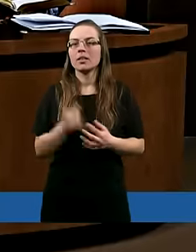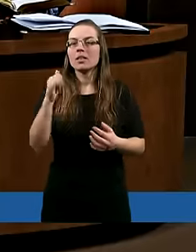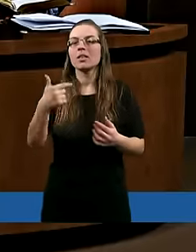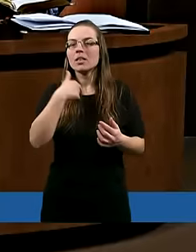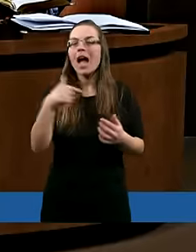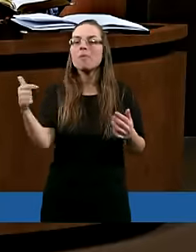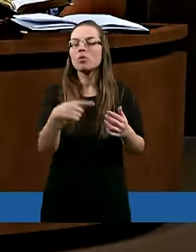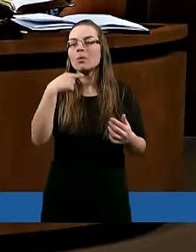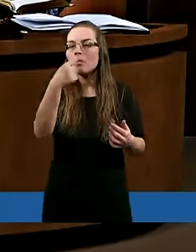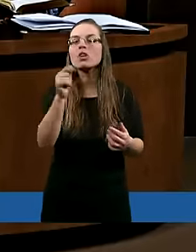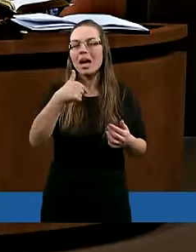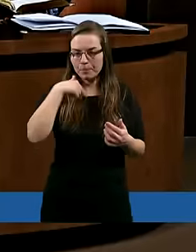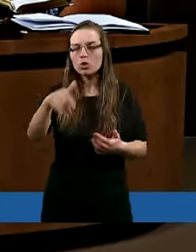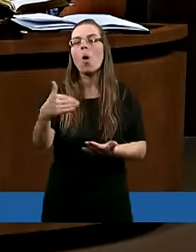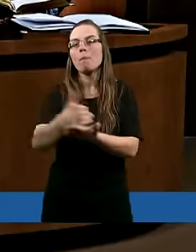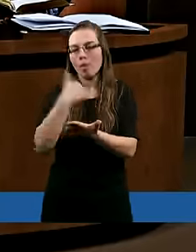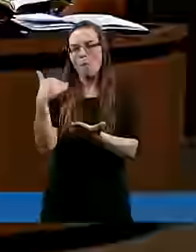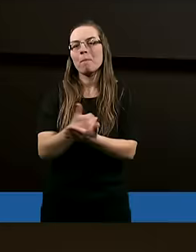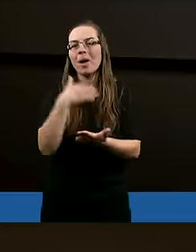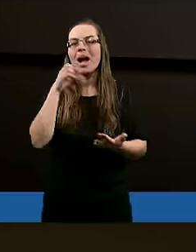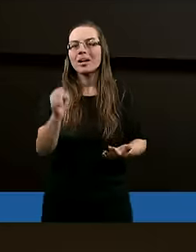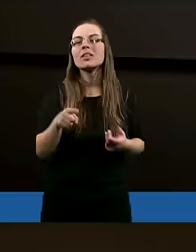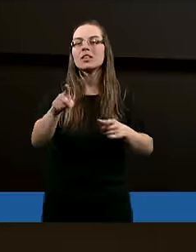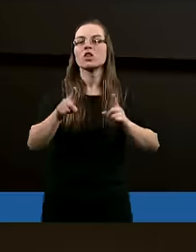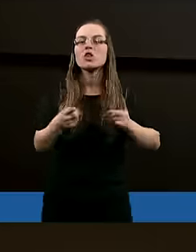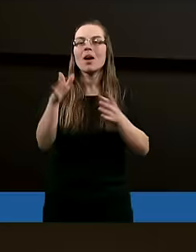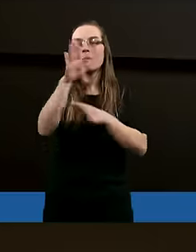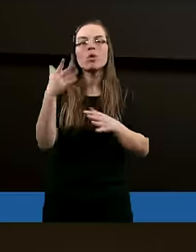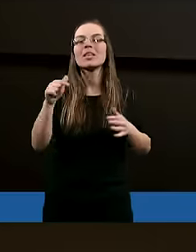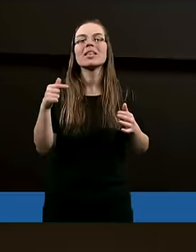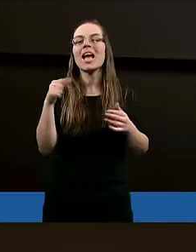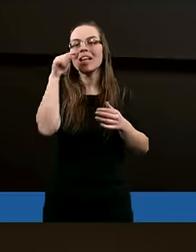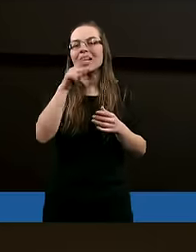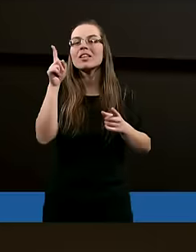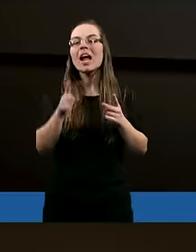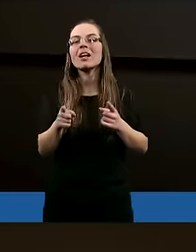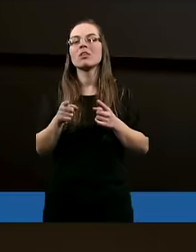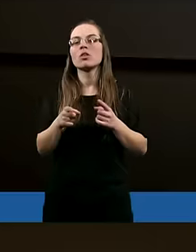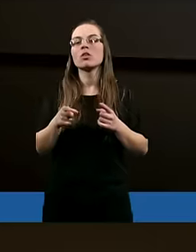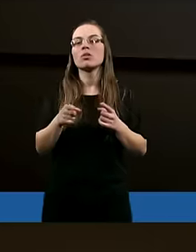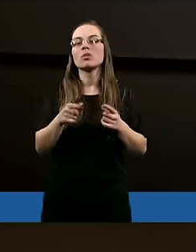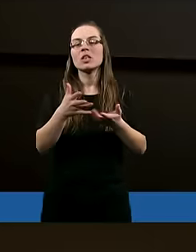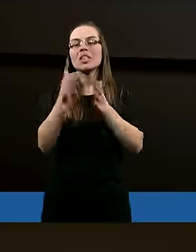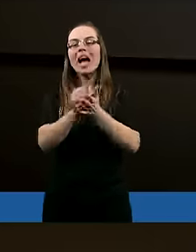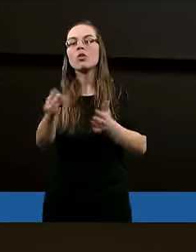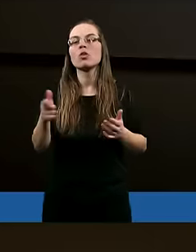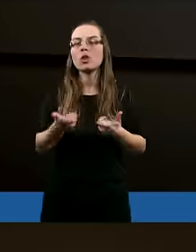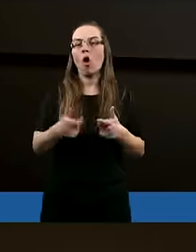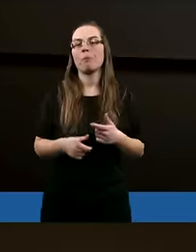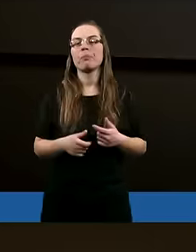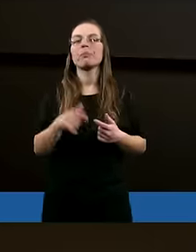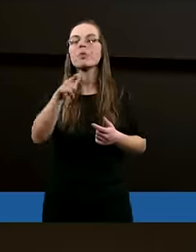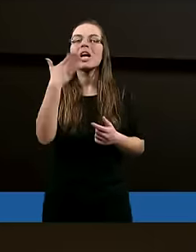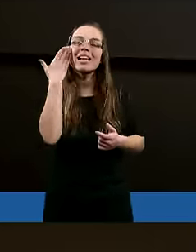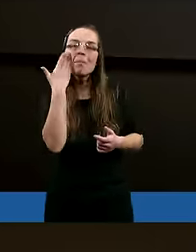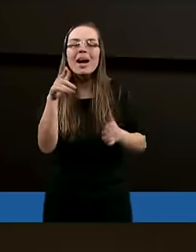ja muszę powiedzieć, że mi to pomaga. Czyli te złe owoce niestety też u nas się zdarzają. A tutaj jest takie bardzo